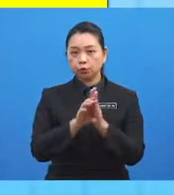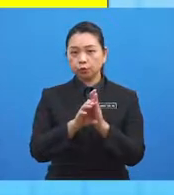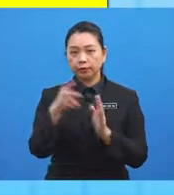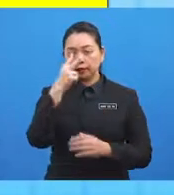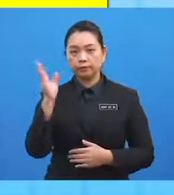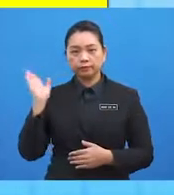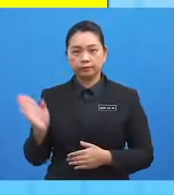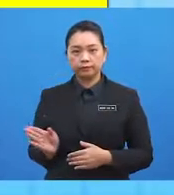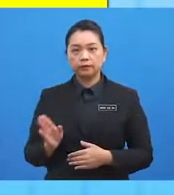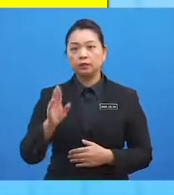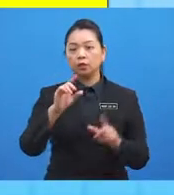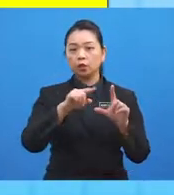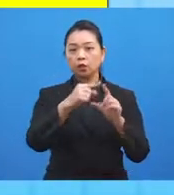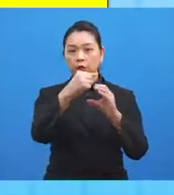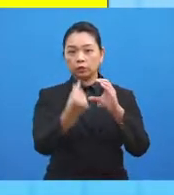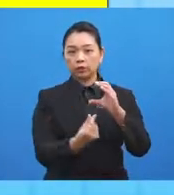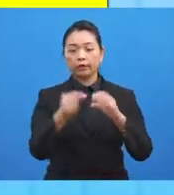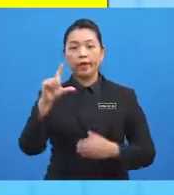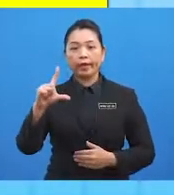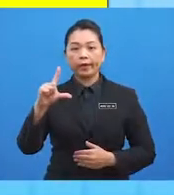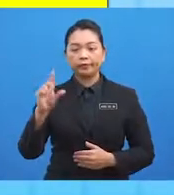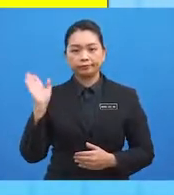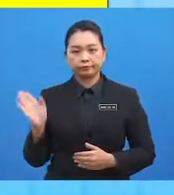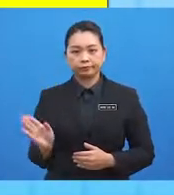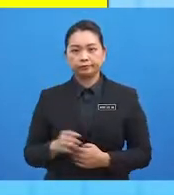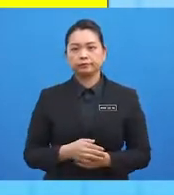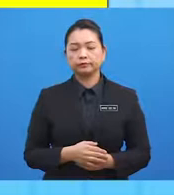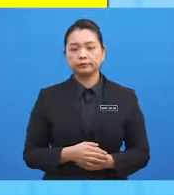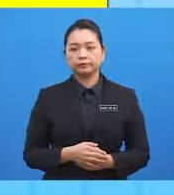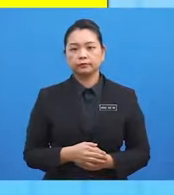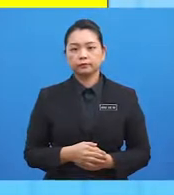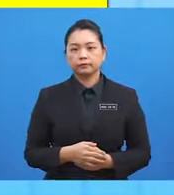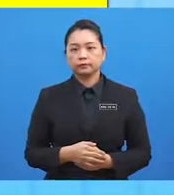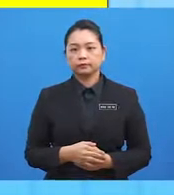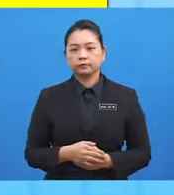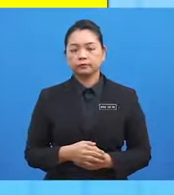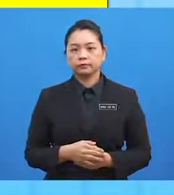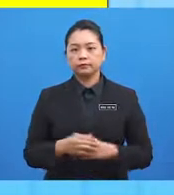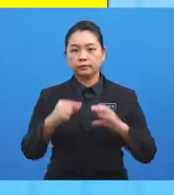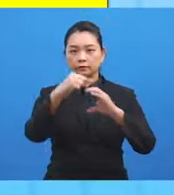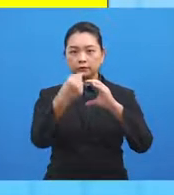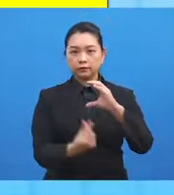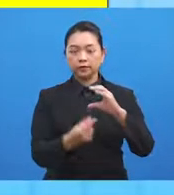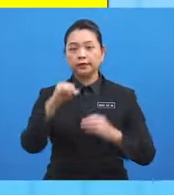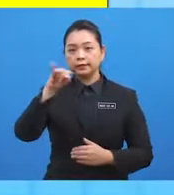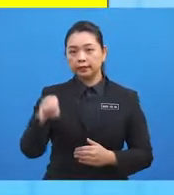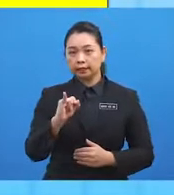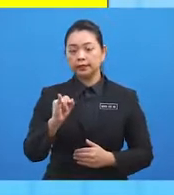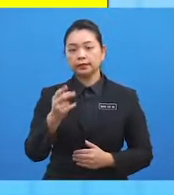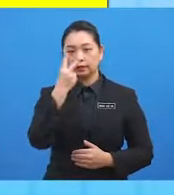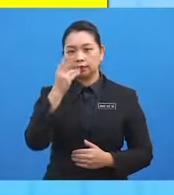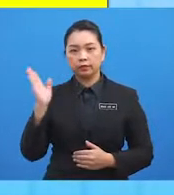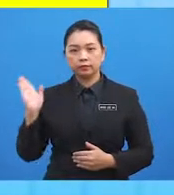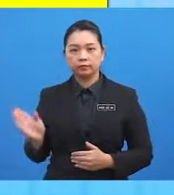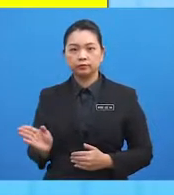diberi longitude L ialah Z darjah timur, manakala longitude J ialah